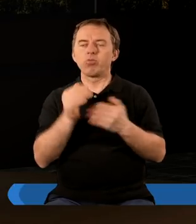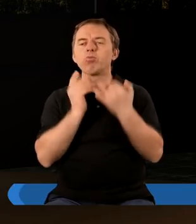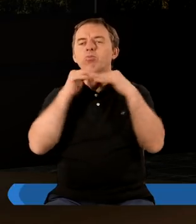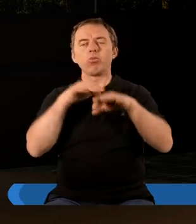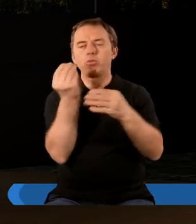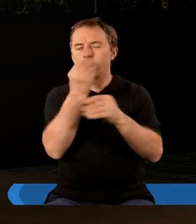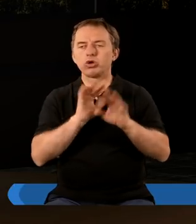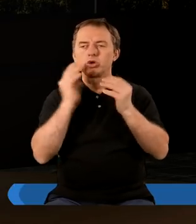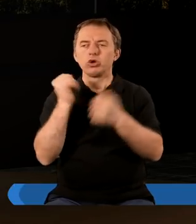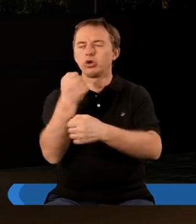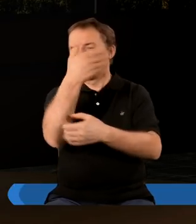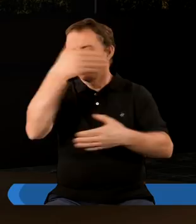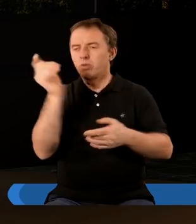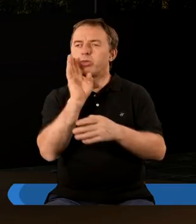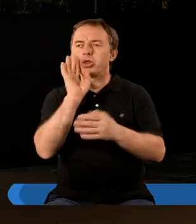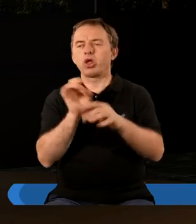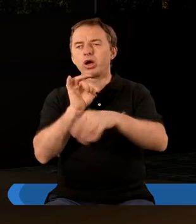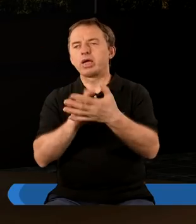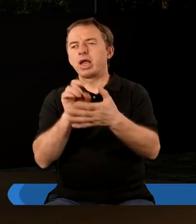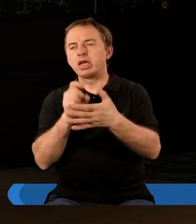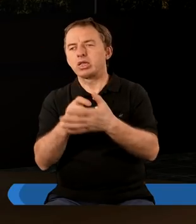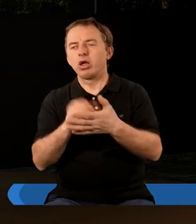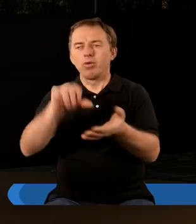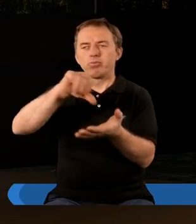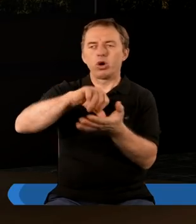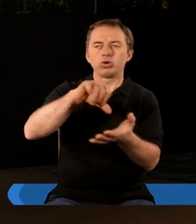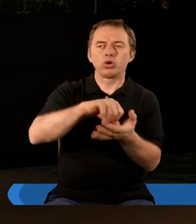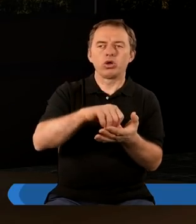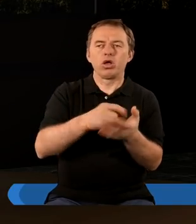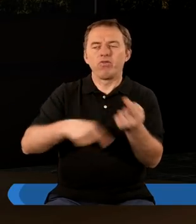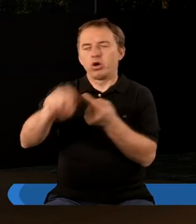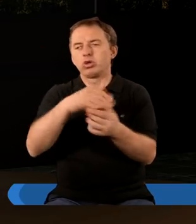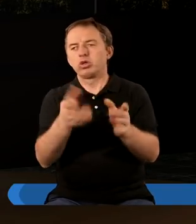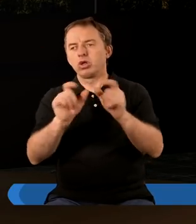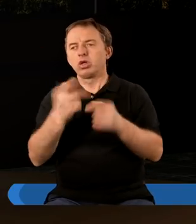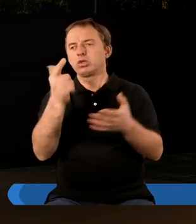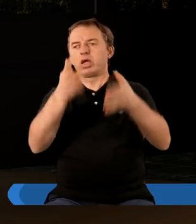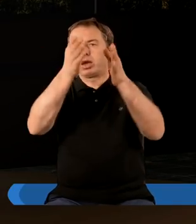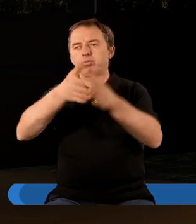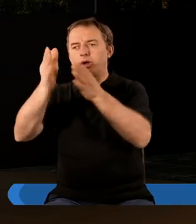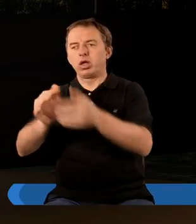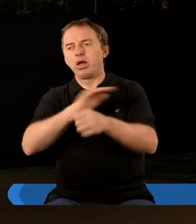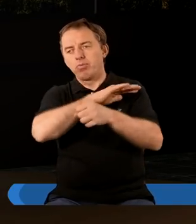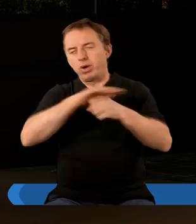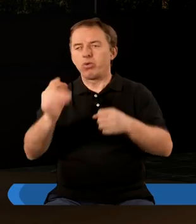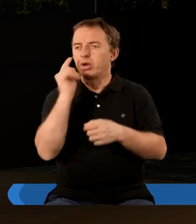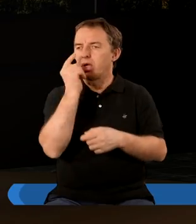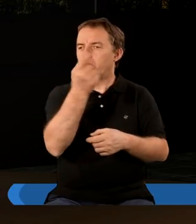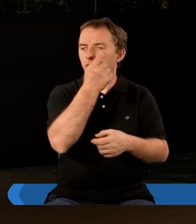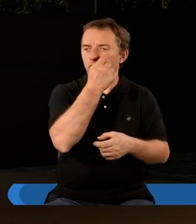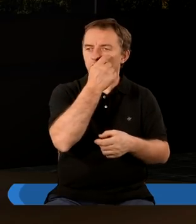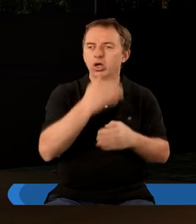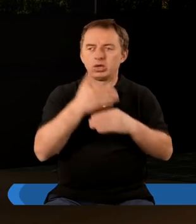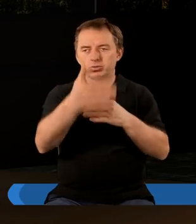morze szkliste, podobne do kryształu, a w pośrodku, wokoło tronu cztery postacie pełne oczu,